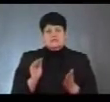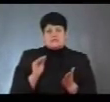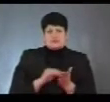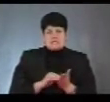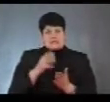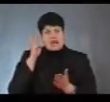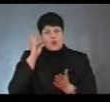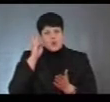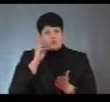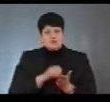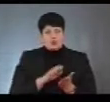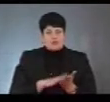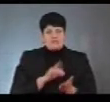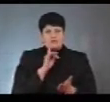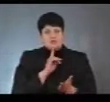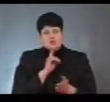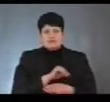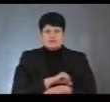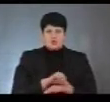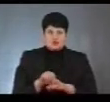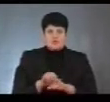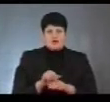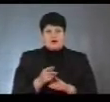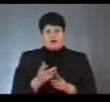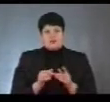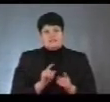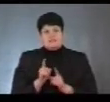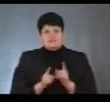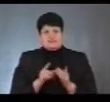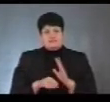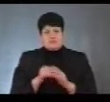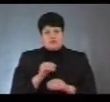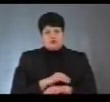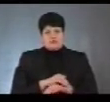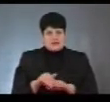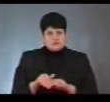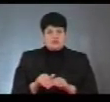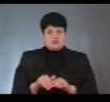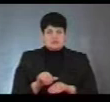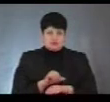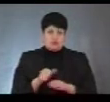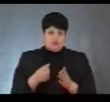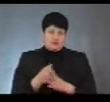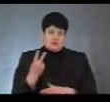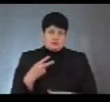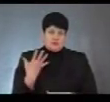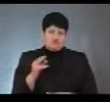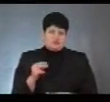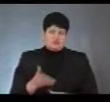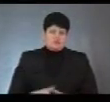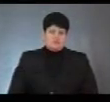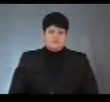тимчасовий чи постійний за кордоном, або внести, змінити виборчу свою адресу за кордоном до 25-го числа, так.